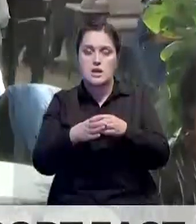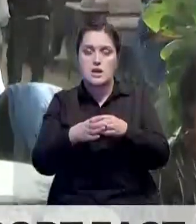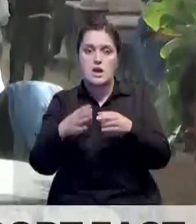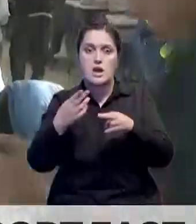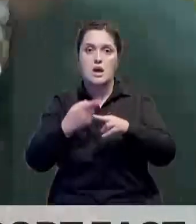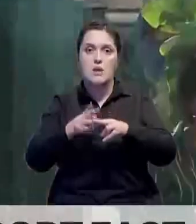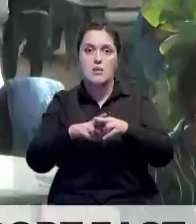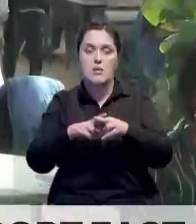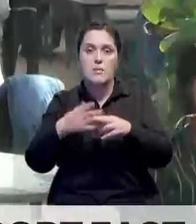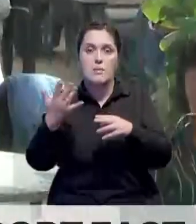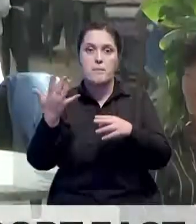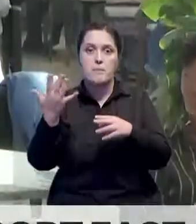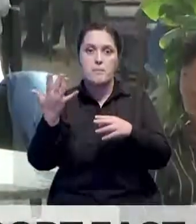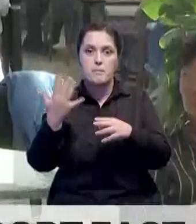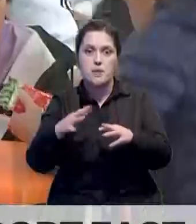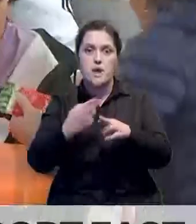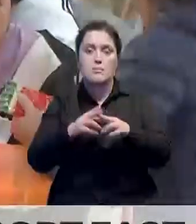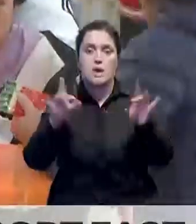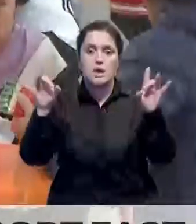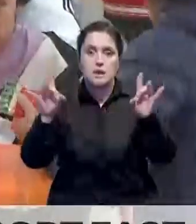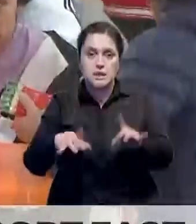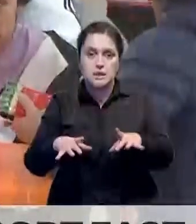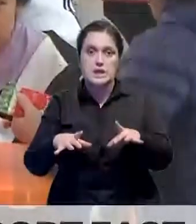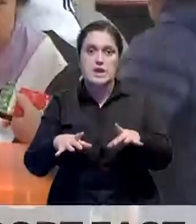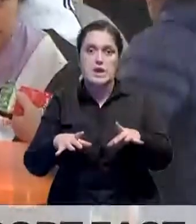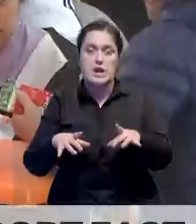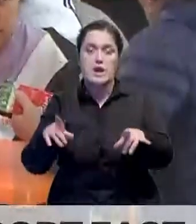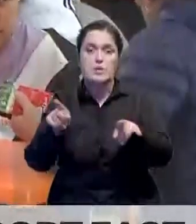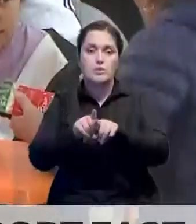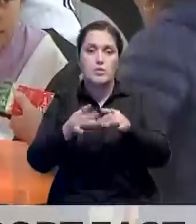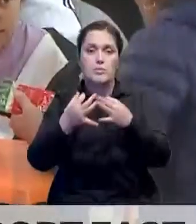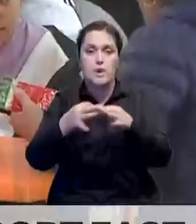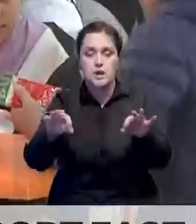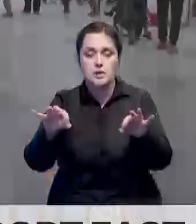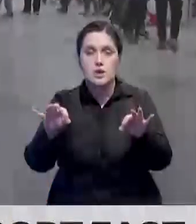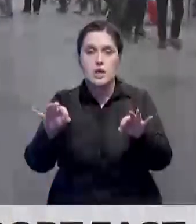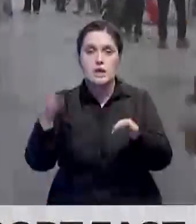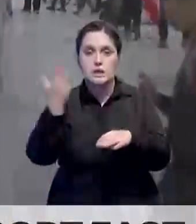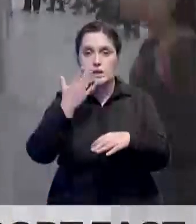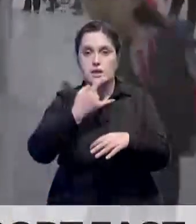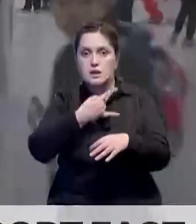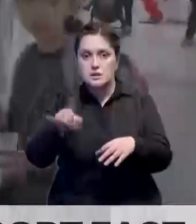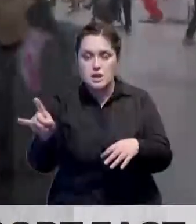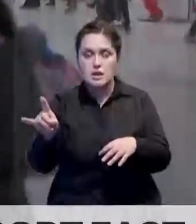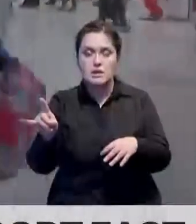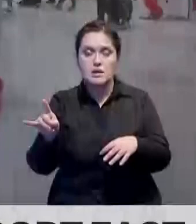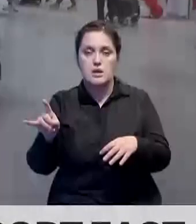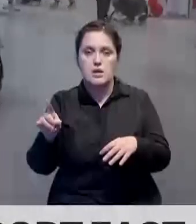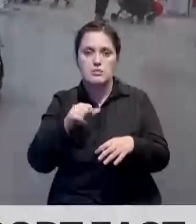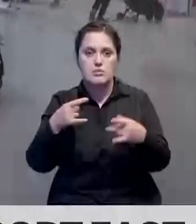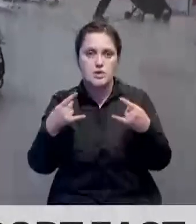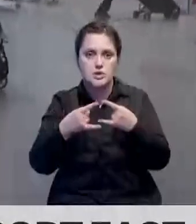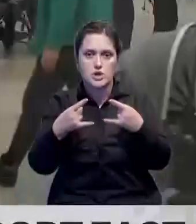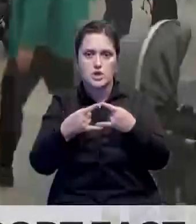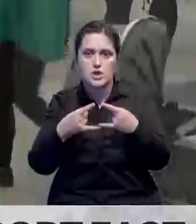фудкорт с 5-10 концептами ресторанов и кафе, а также просторный кинотеатр с 16 залами и самым большим экраном в СНГ. А для